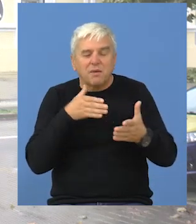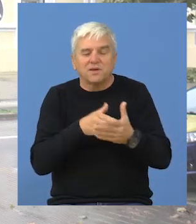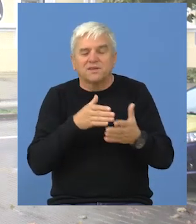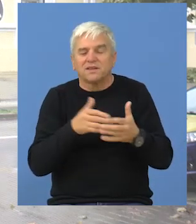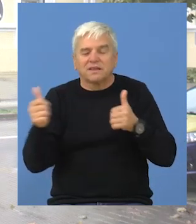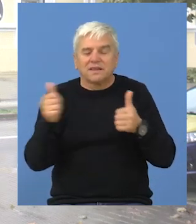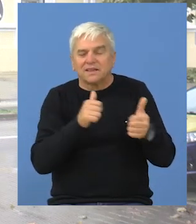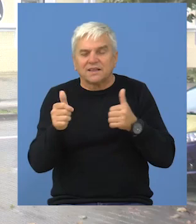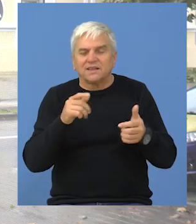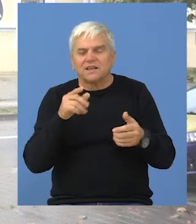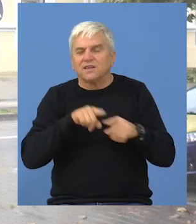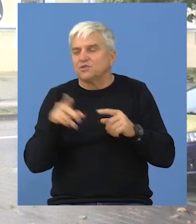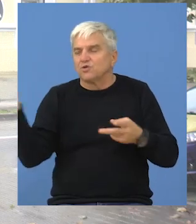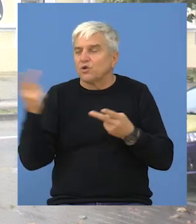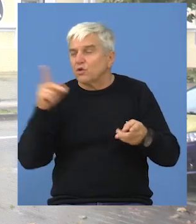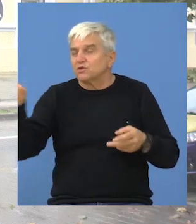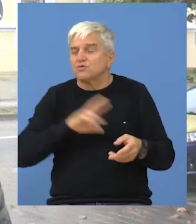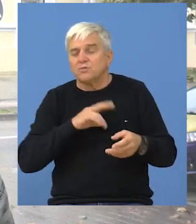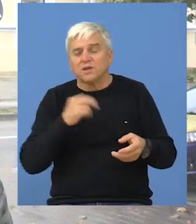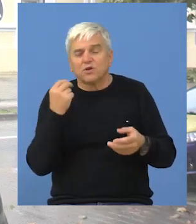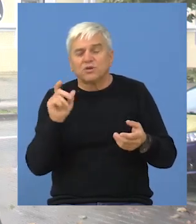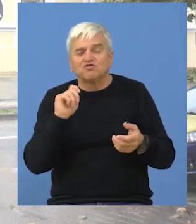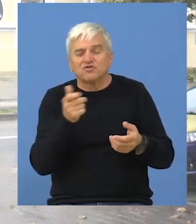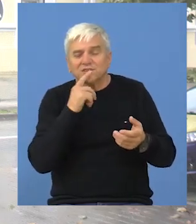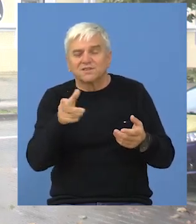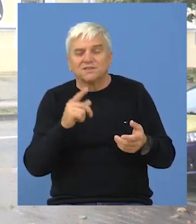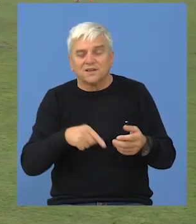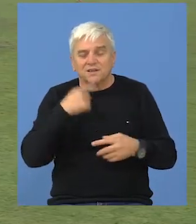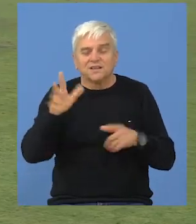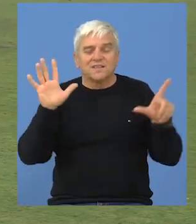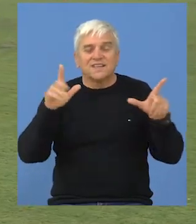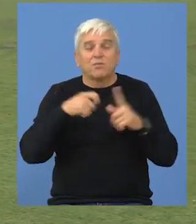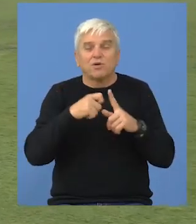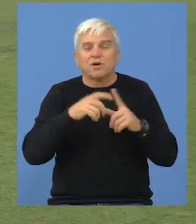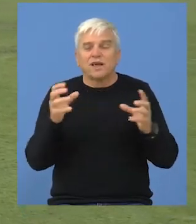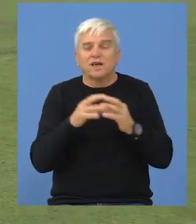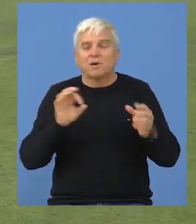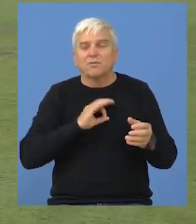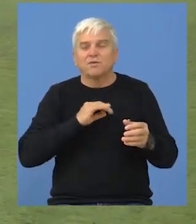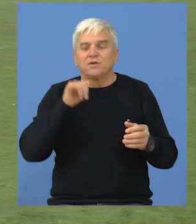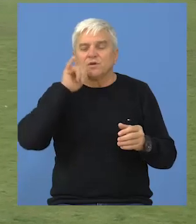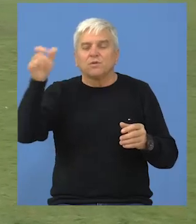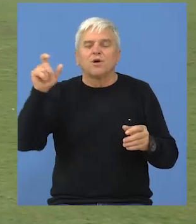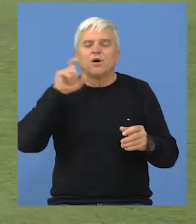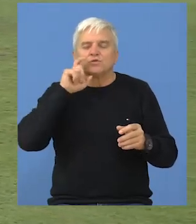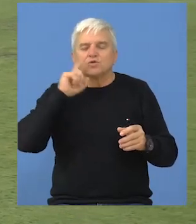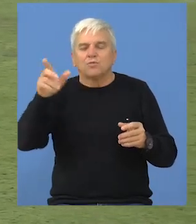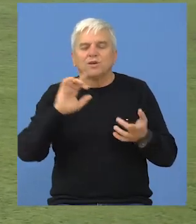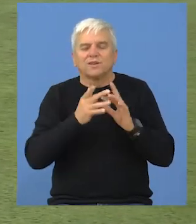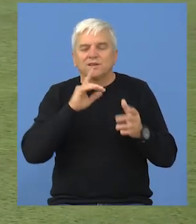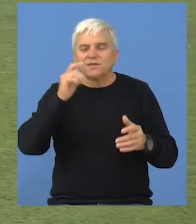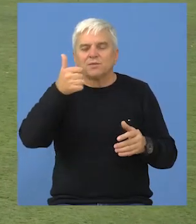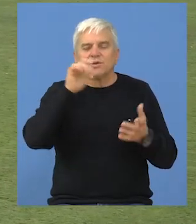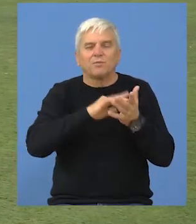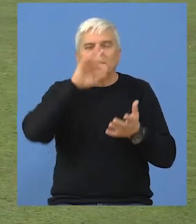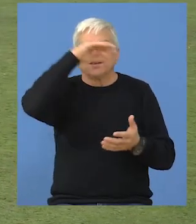napad, imali situaciju 1-1, također i protivnik imao dosta dobrih šansi. U narednom sedmom kolu ekipa Bečeja putuje u